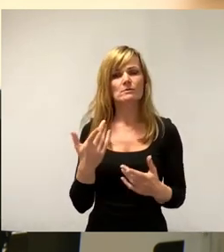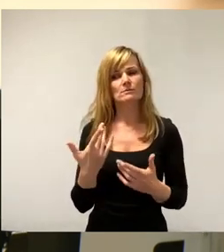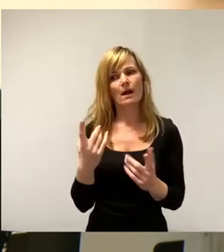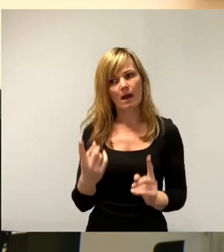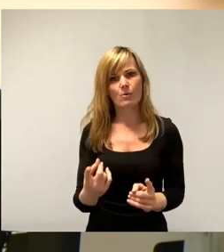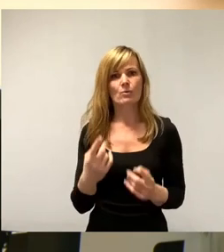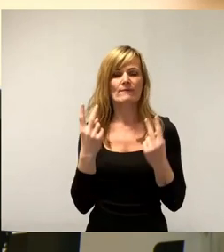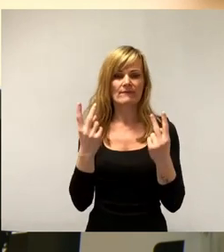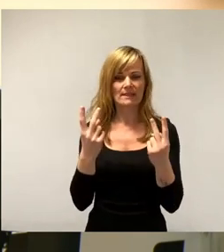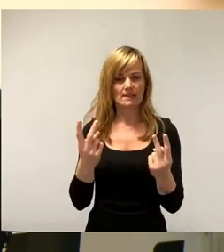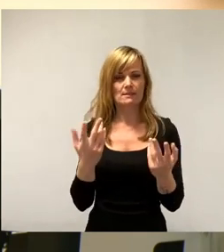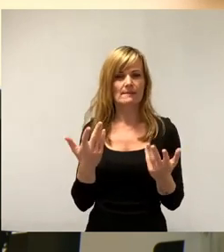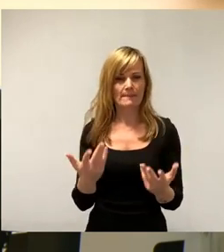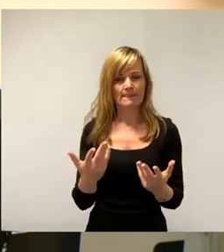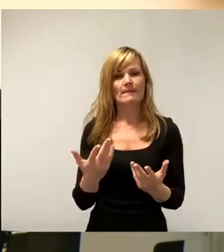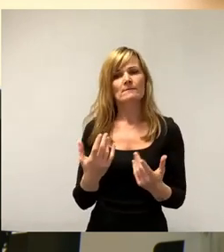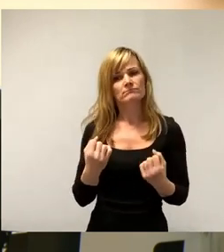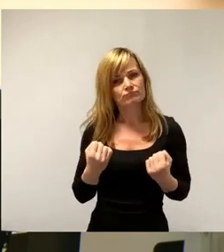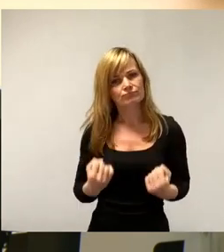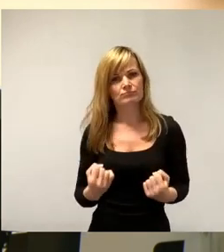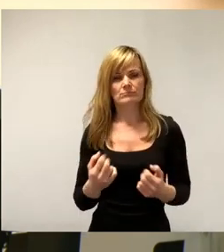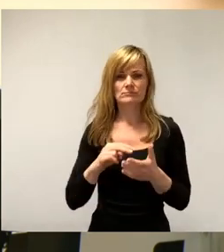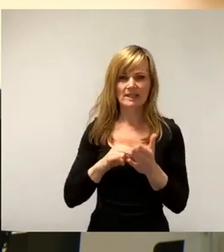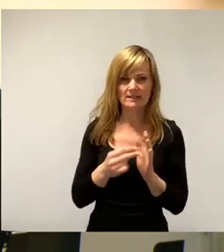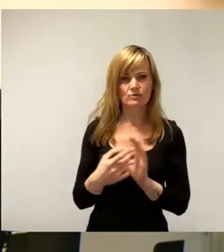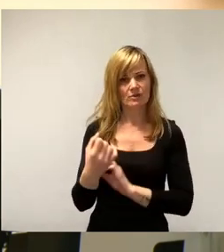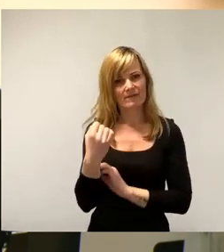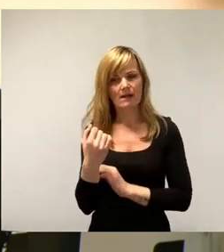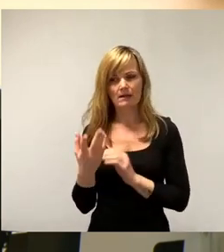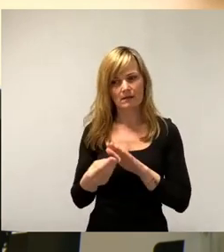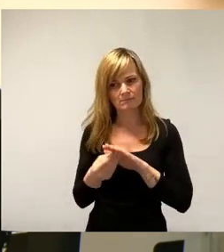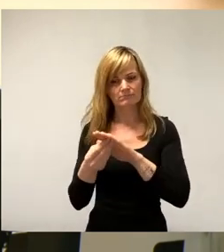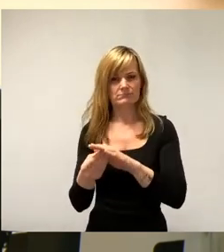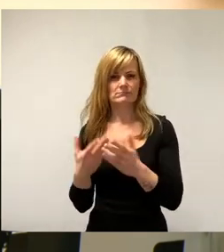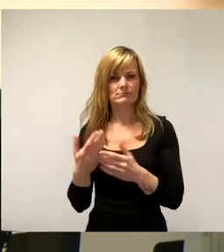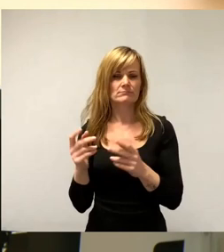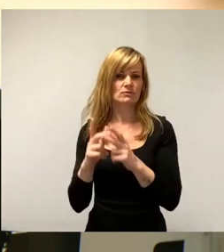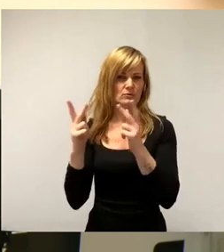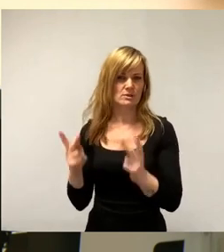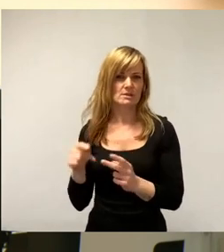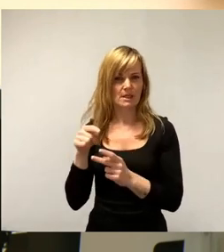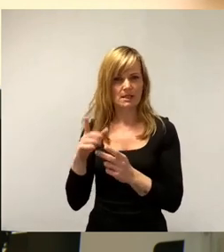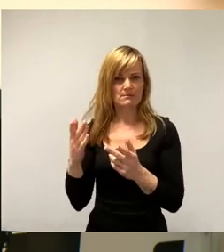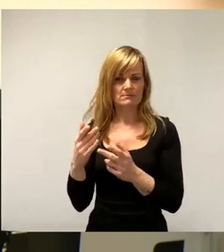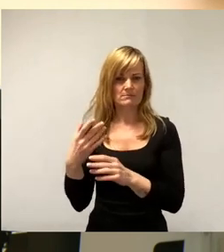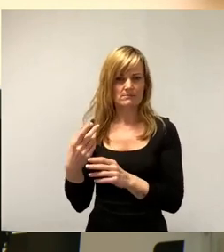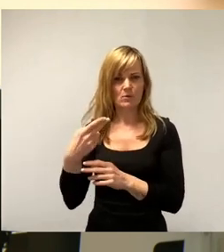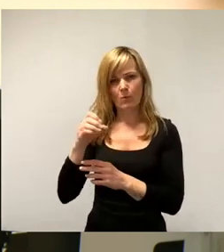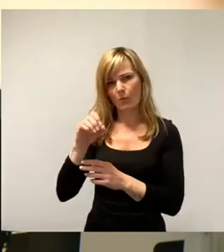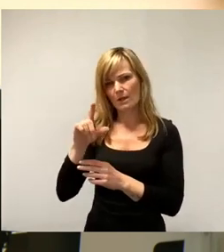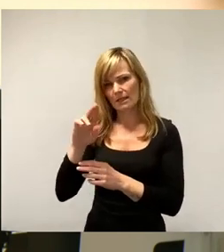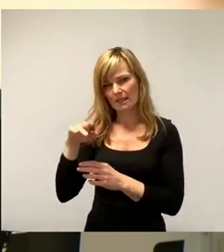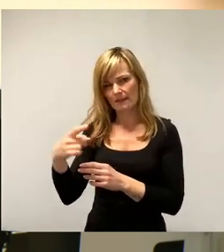um die Kräftigung der technischen Werke als Konzernholding, in dem die DVB und die BEDER-Kredite, die die